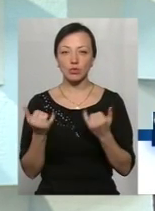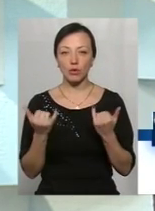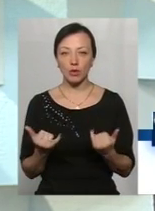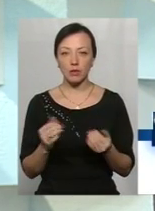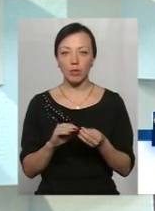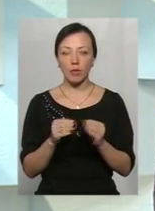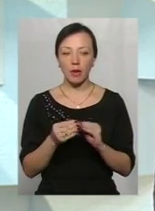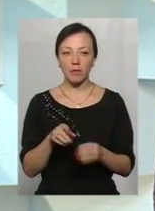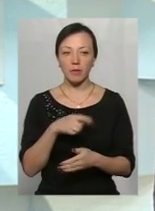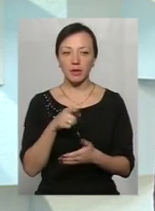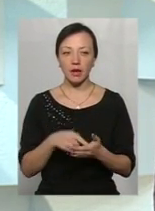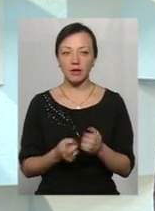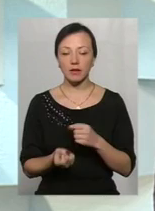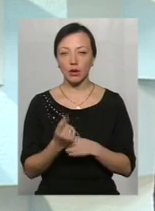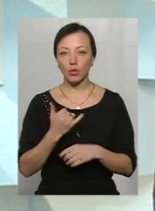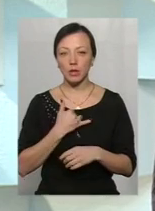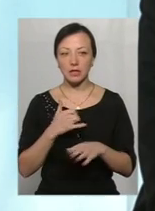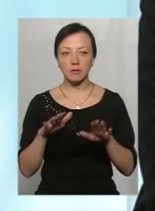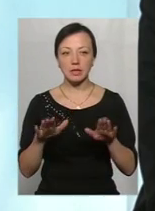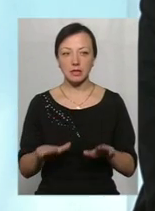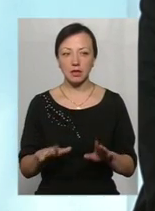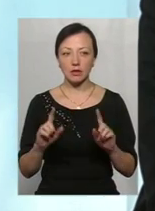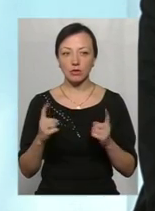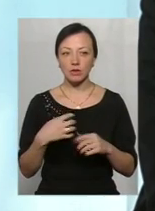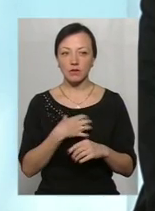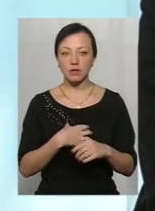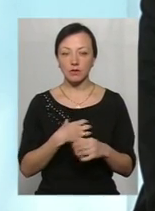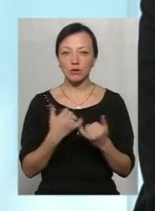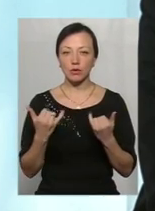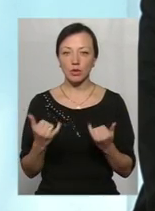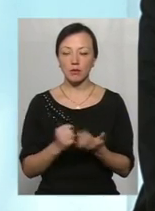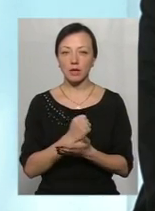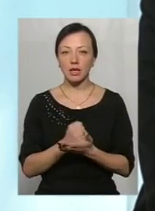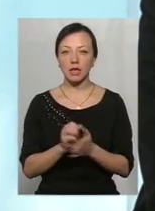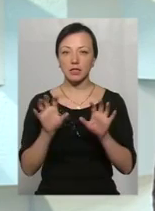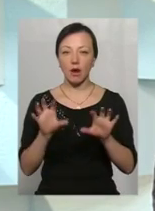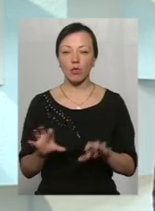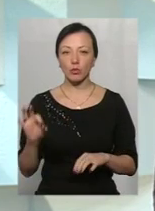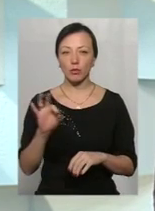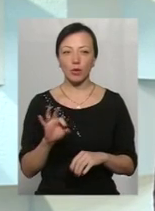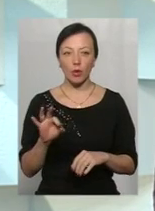ті проблемні питання, які виникають в нас на місцях. Назвичайно важливо сьогодні прийняття отого закону про